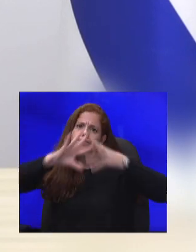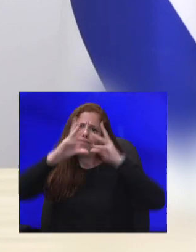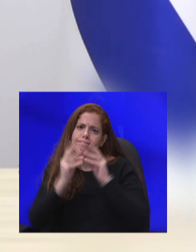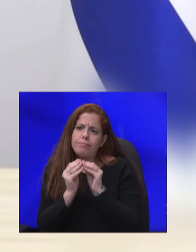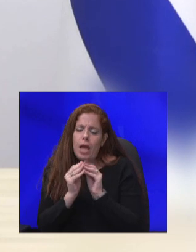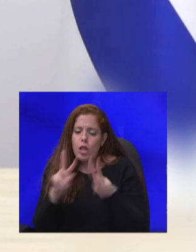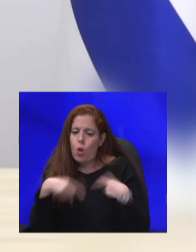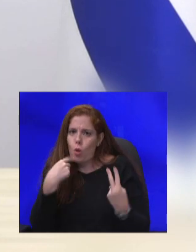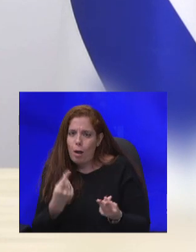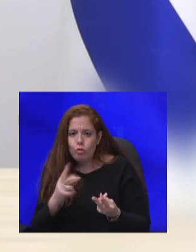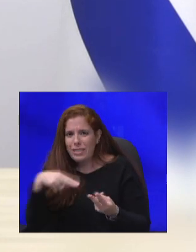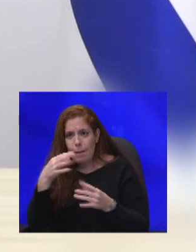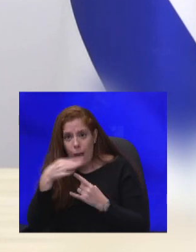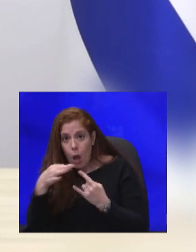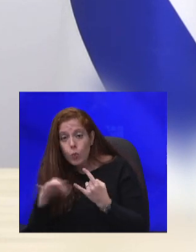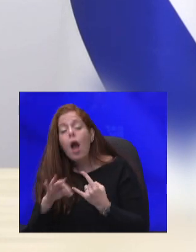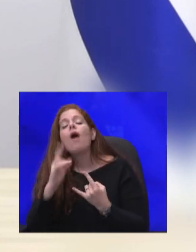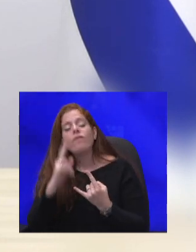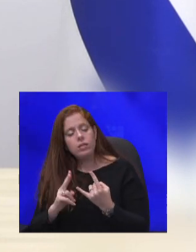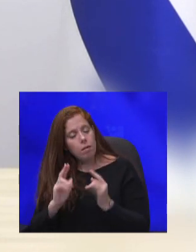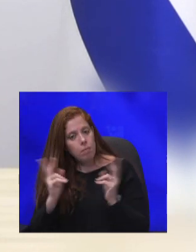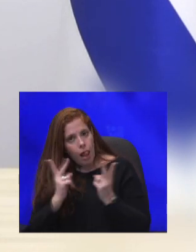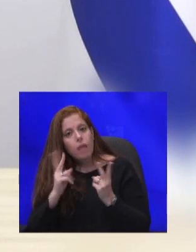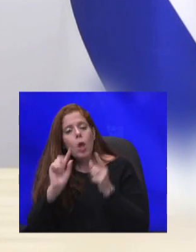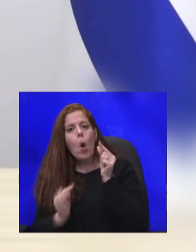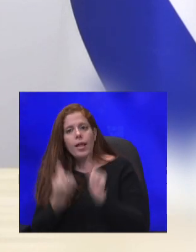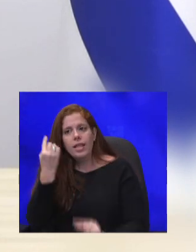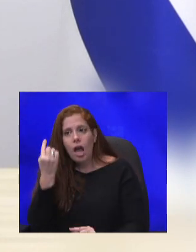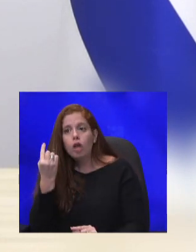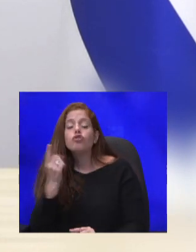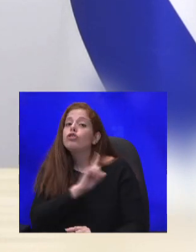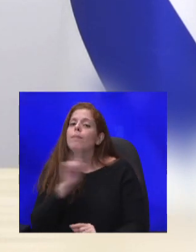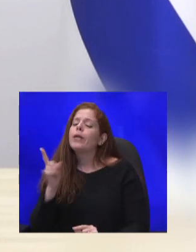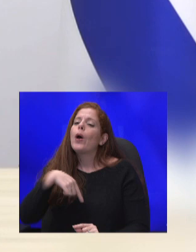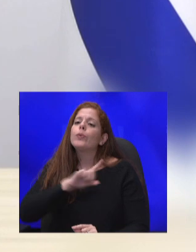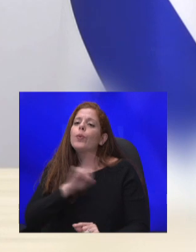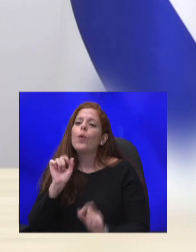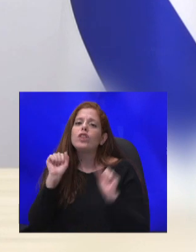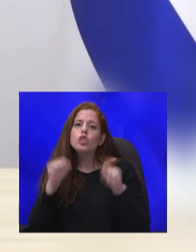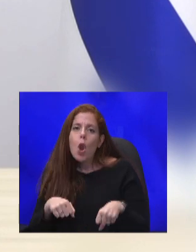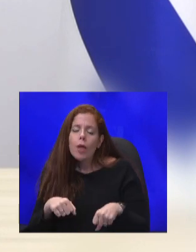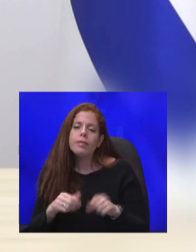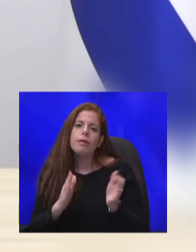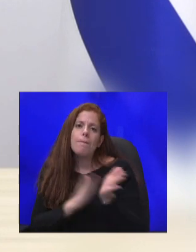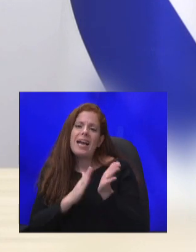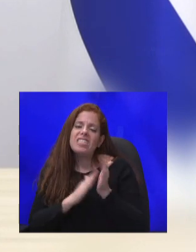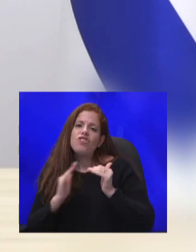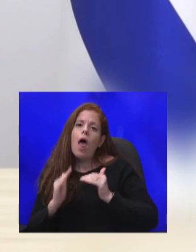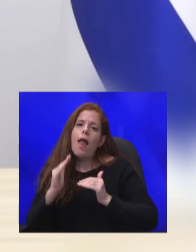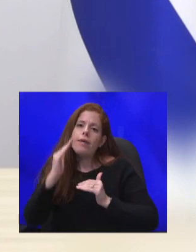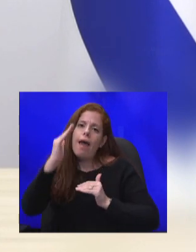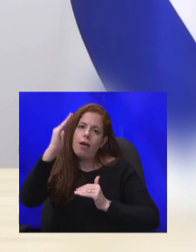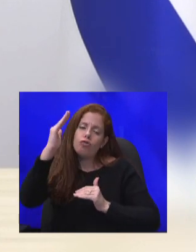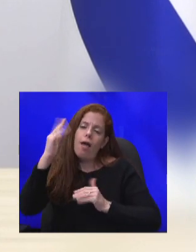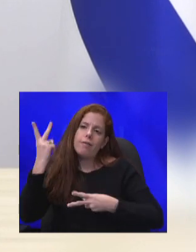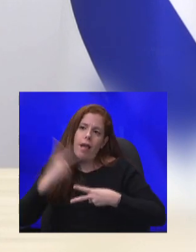אבל זה בהחלט תרחיש שיכול להתרחש, אם אנחנו לא נשלוט בקצב עליית התחלואה והמאומתים